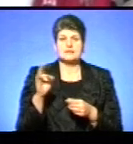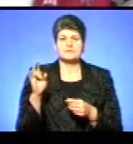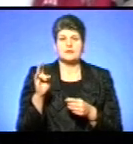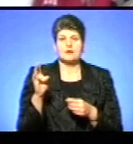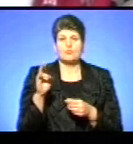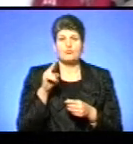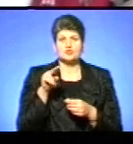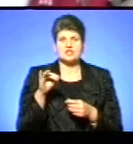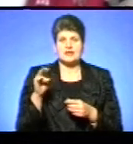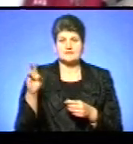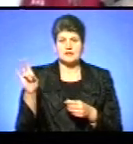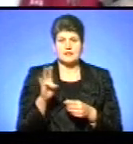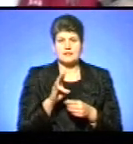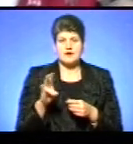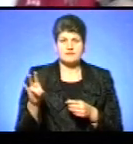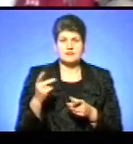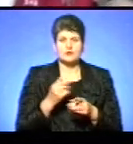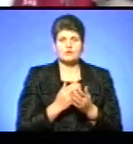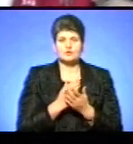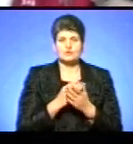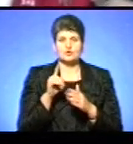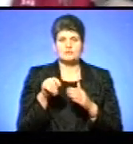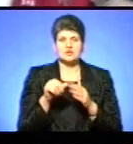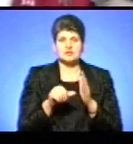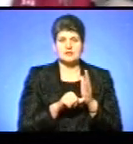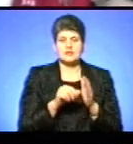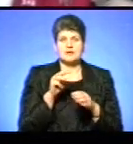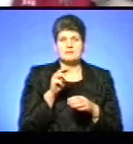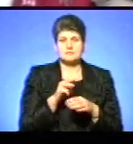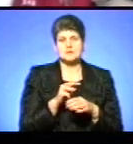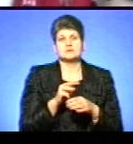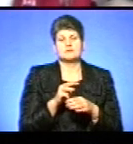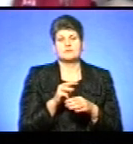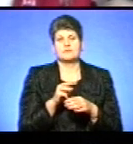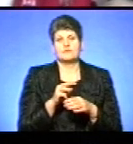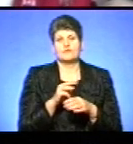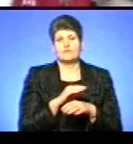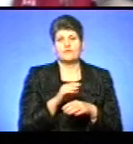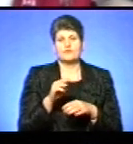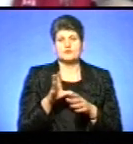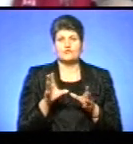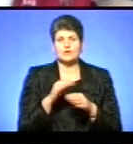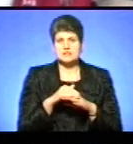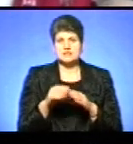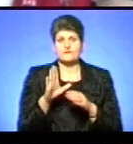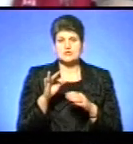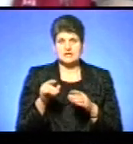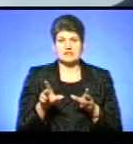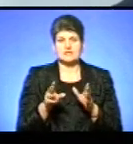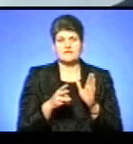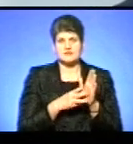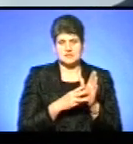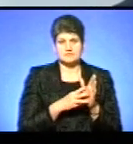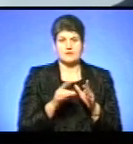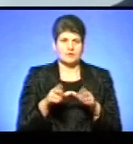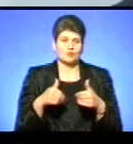-Успенської лаври для обслуговування братського корпуса номер 16 в місті Почаїв вулиця Возгіднення 8. І пропоную ці питання розглянути першочергово.